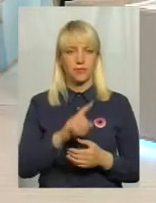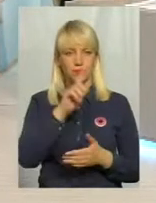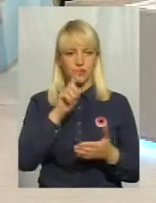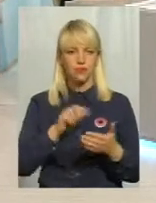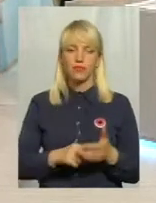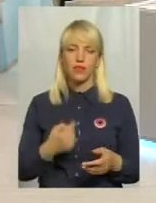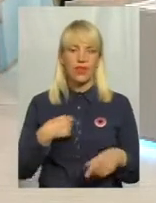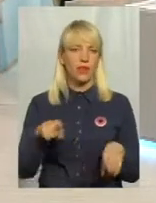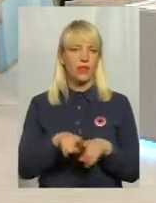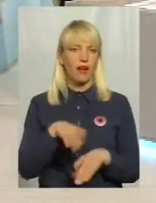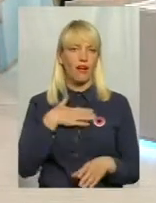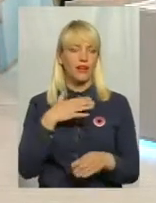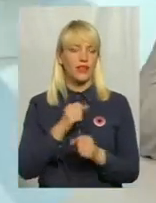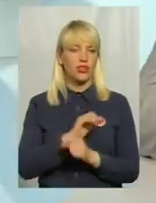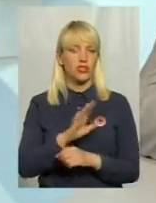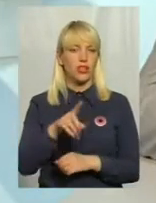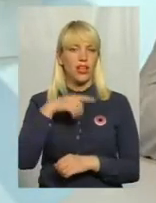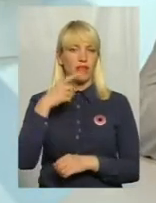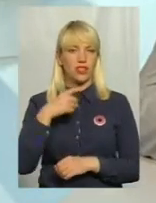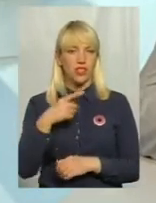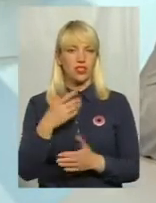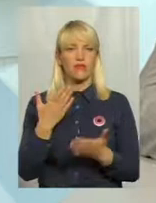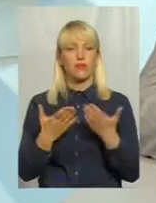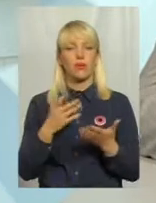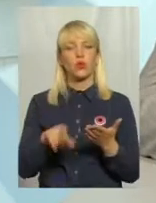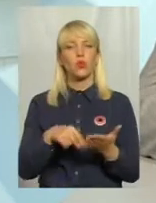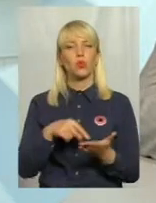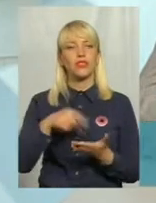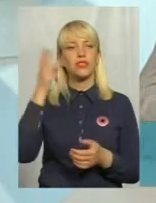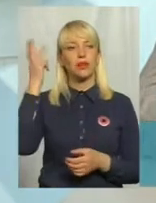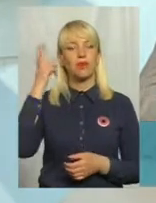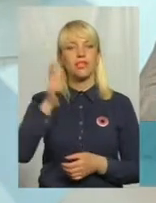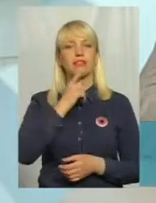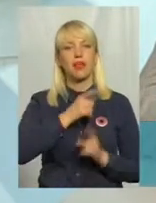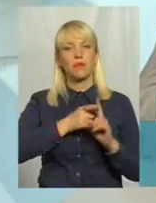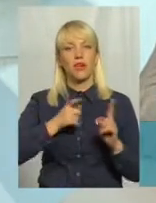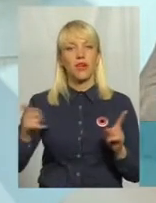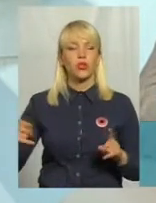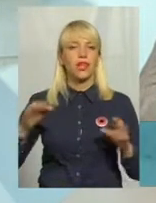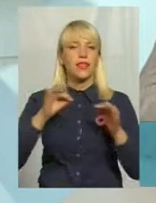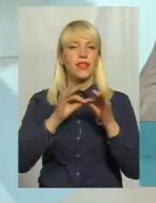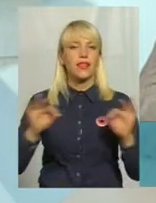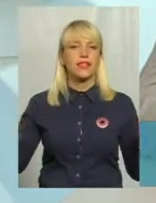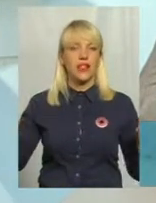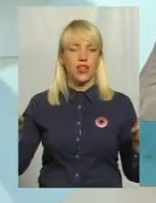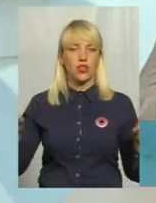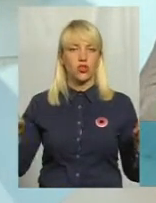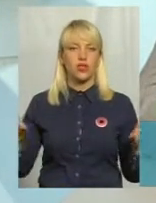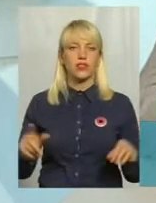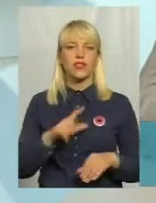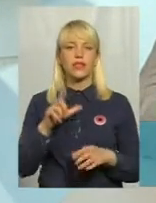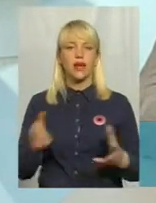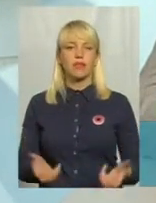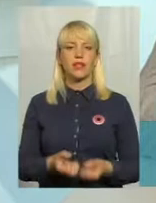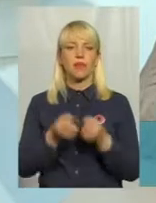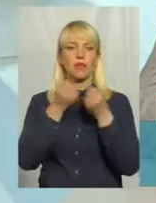категорично не визначав. Тому що, наприклад, в місті Хмельницькому за період незалежності, за підтримки